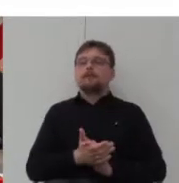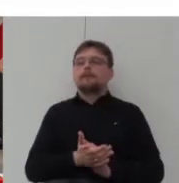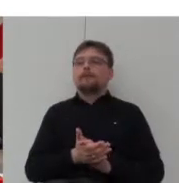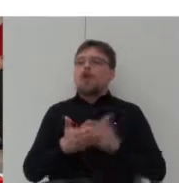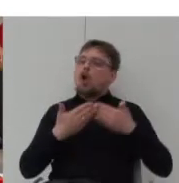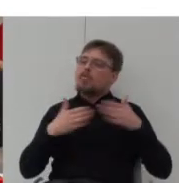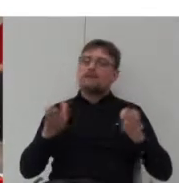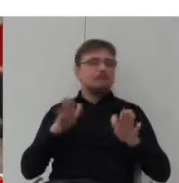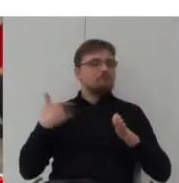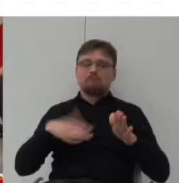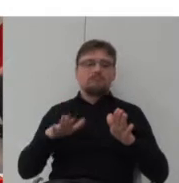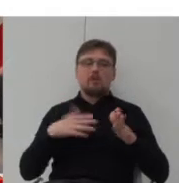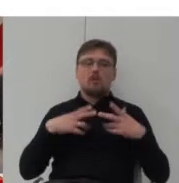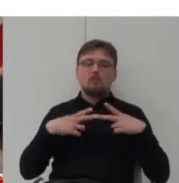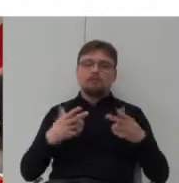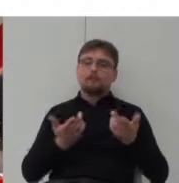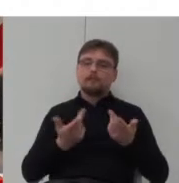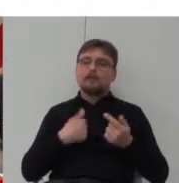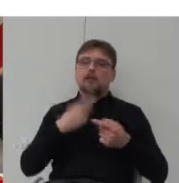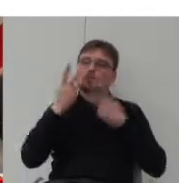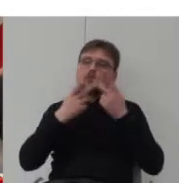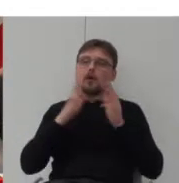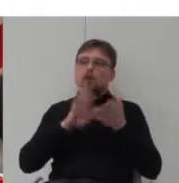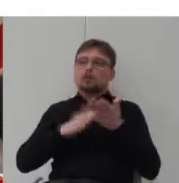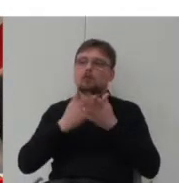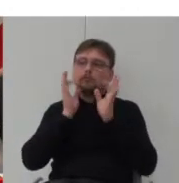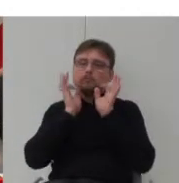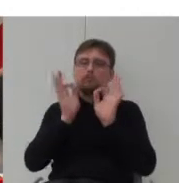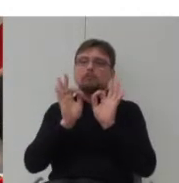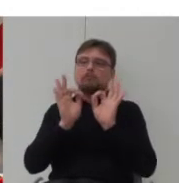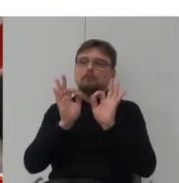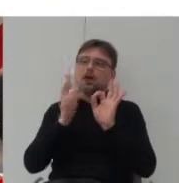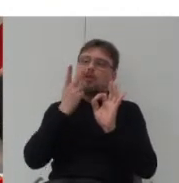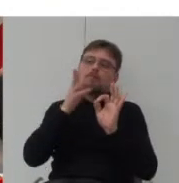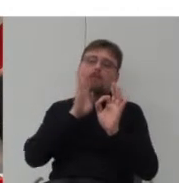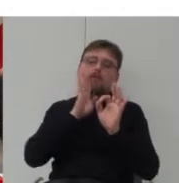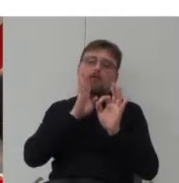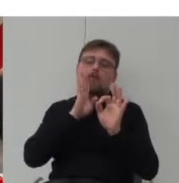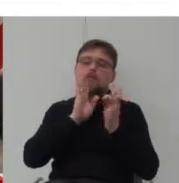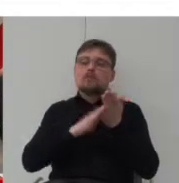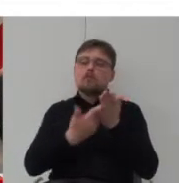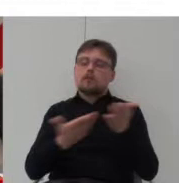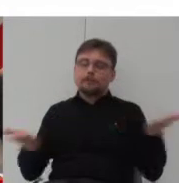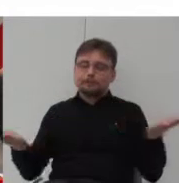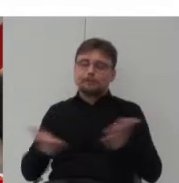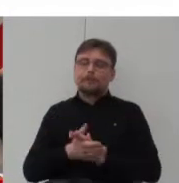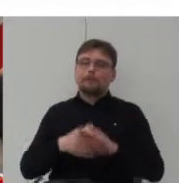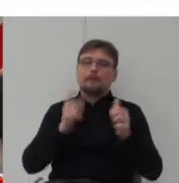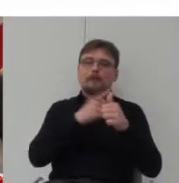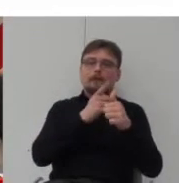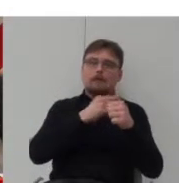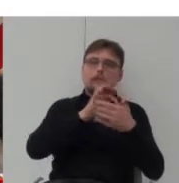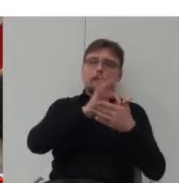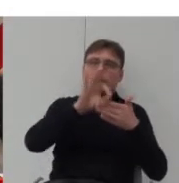otwartą przestrzeń. I poszukałam przykładów takich dwóch przestrzeni. Jeden z nich to jest znany projekt